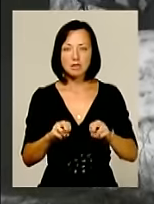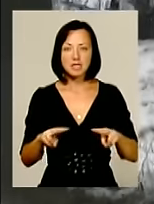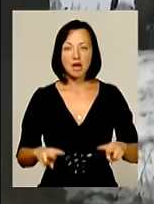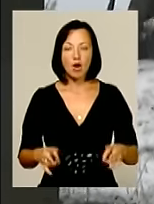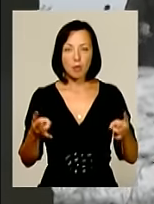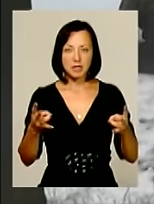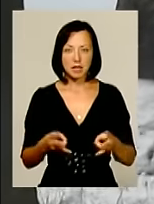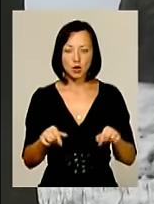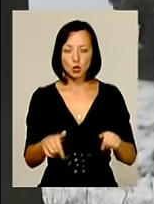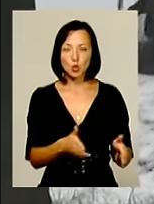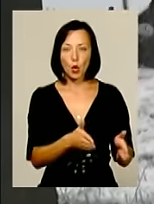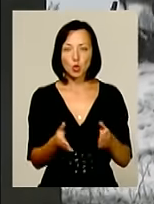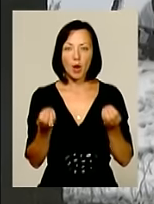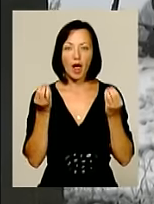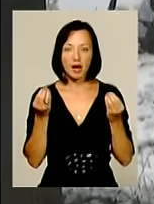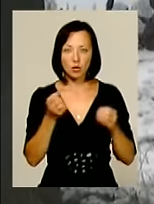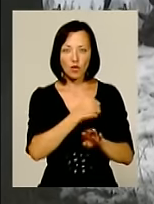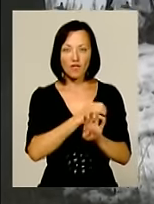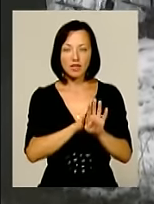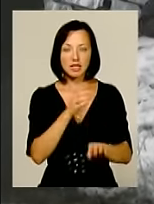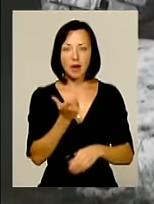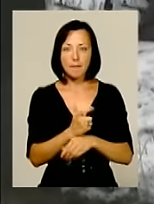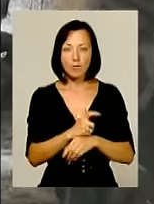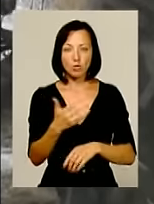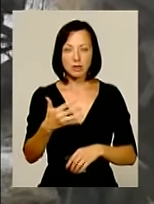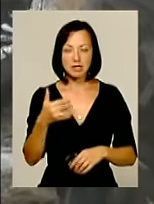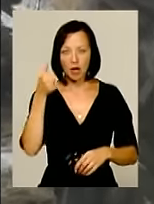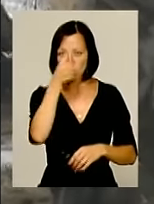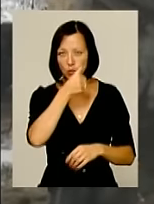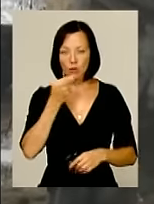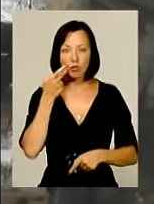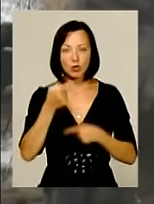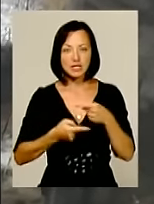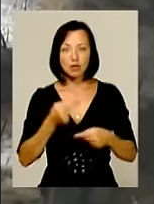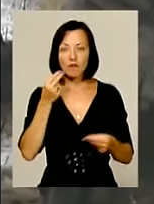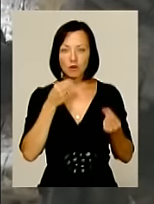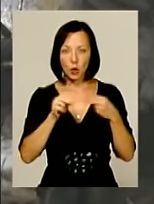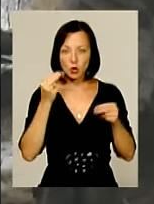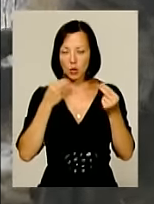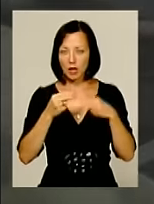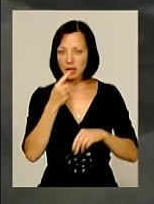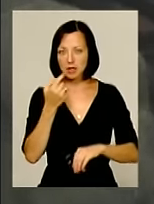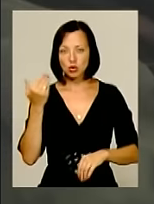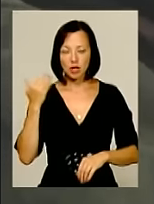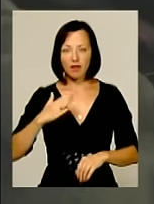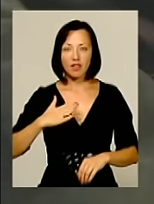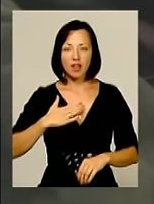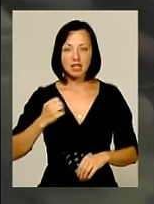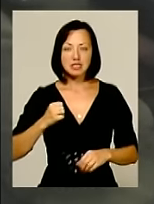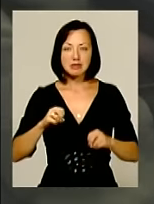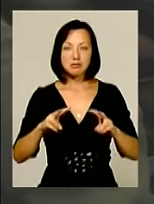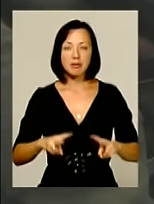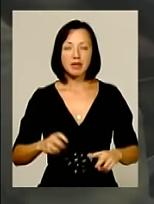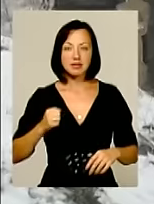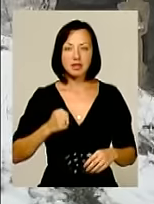призначення. Тут готують еліту війська уже понад півстоліття і постійно удосконалюються. Нещодавно наші специ стали